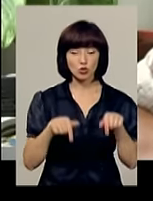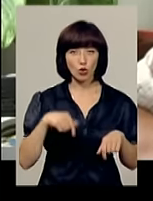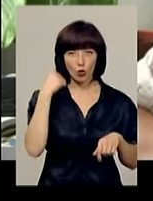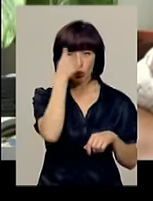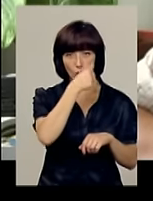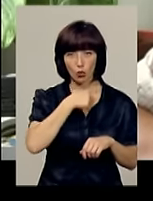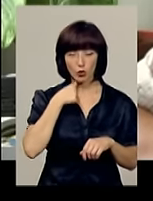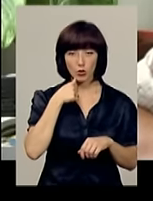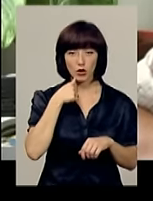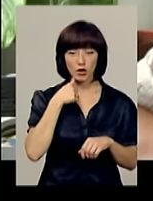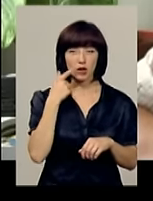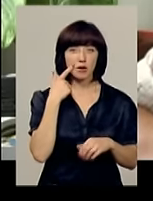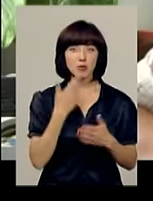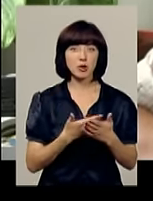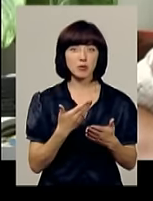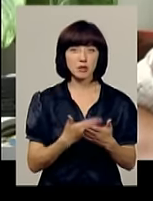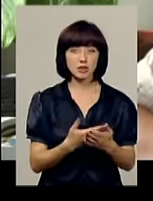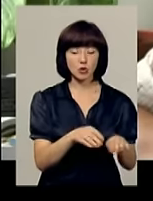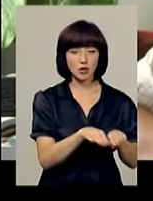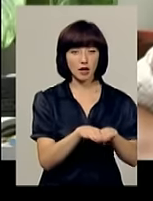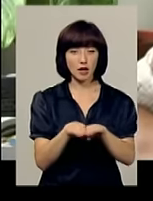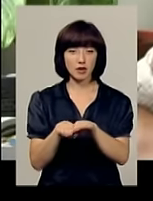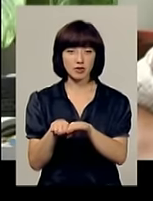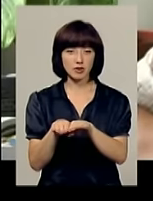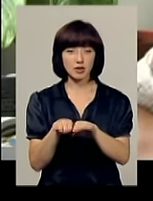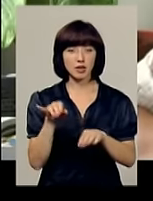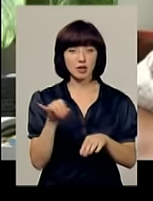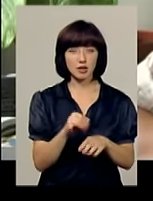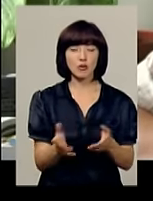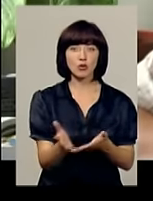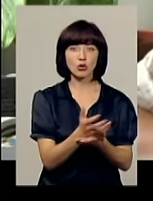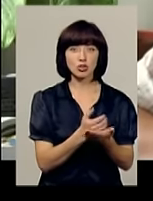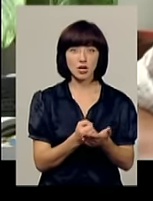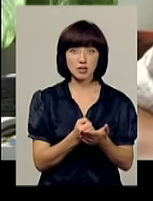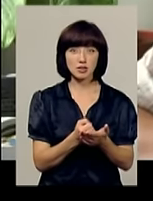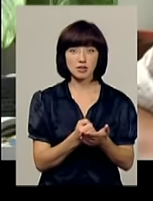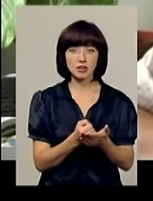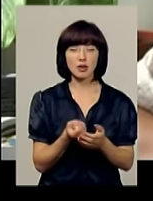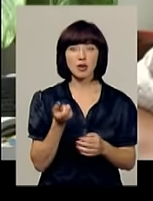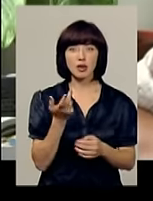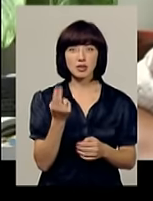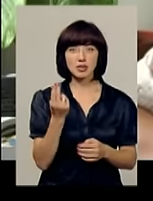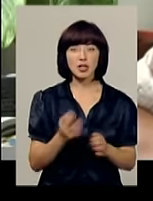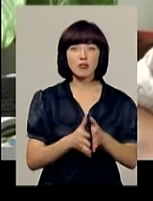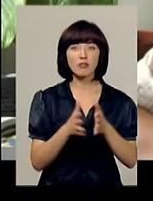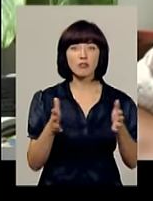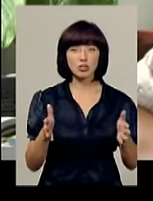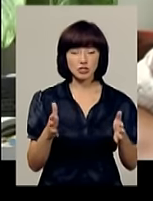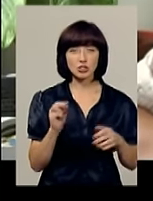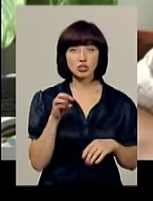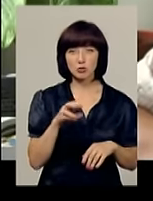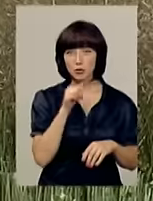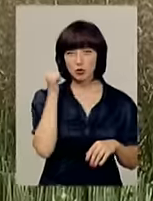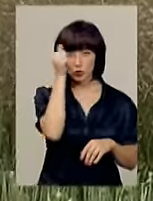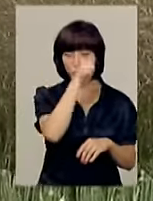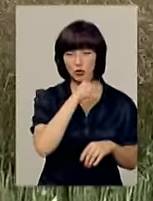року, приблизно йде на рівні і вирожайність на кілька сетнерів вища зернових, ніж в